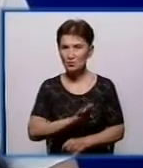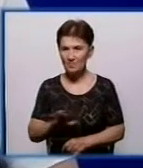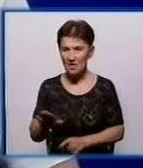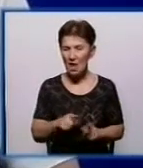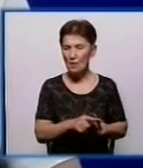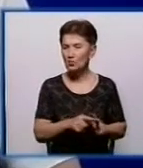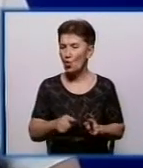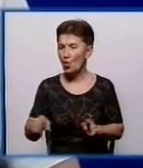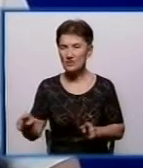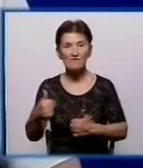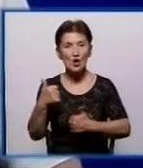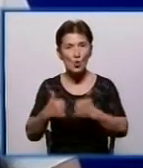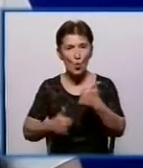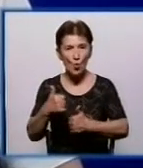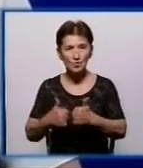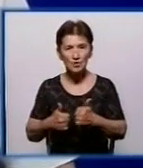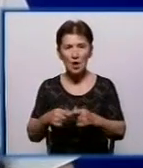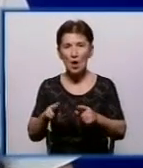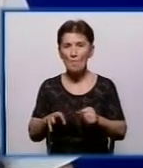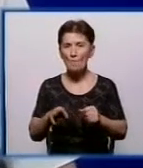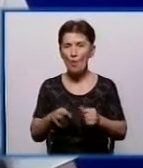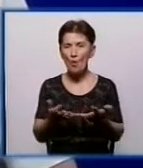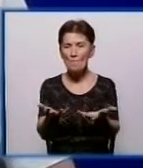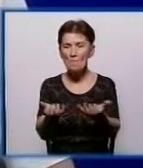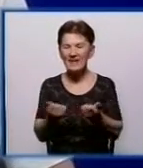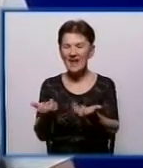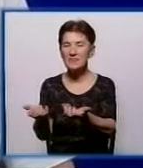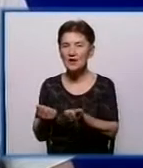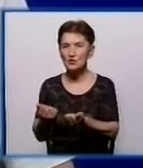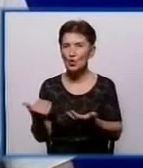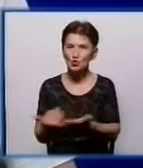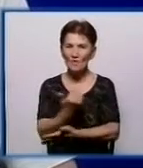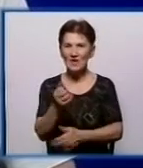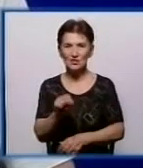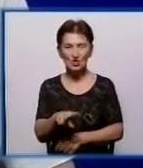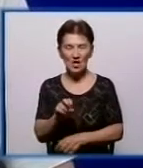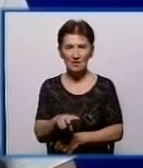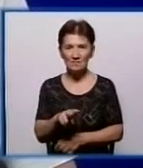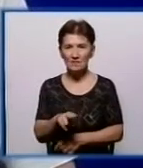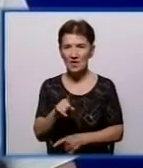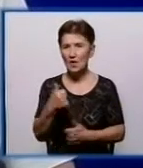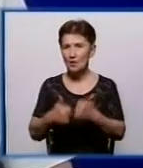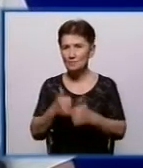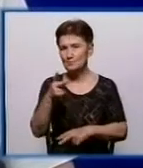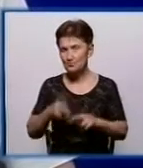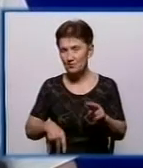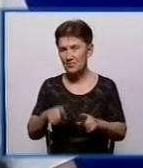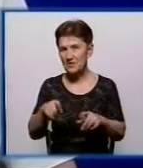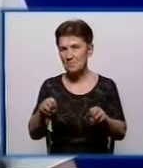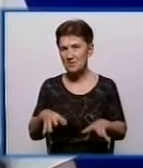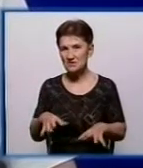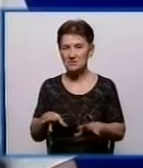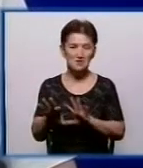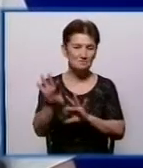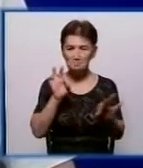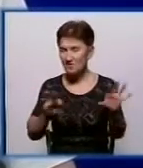по прийняттю нових членів. В травні місяці конкурс завершився, президент визначився,